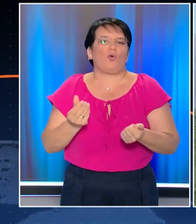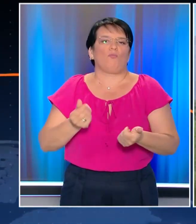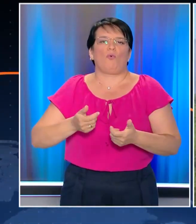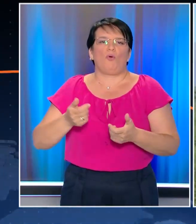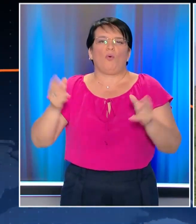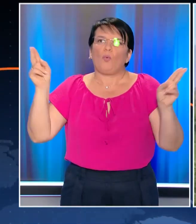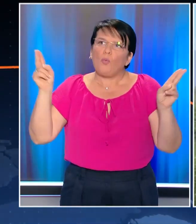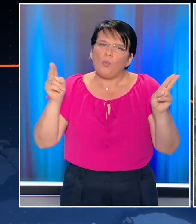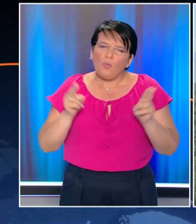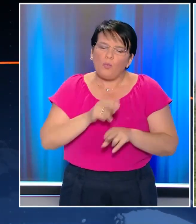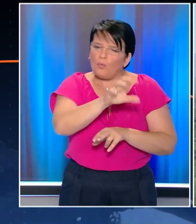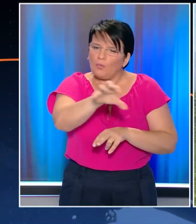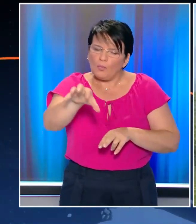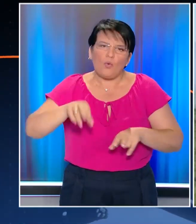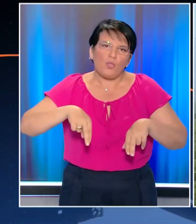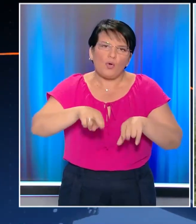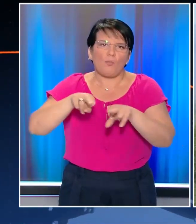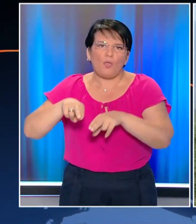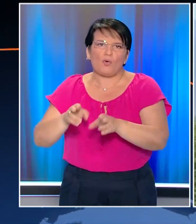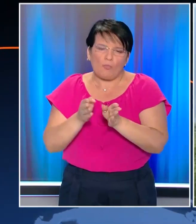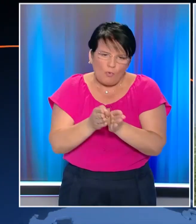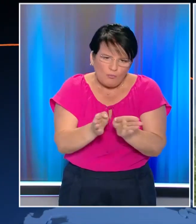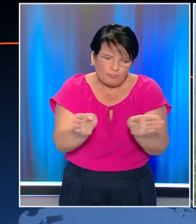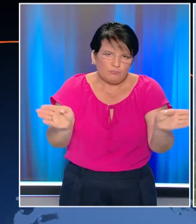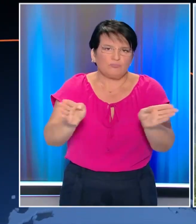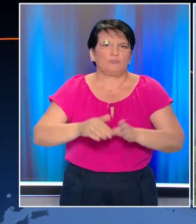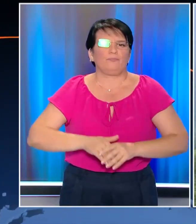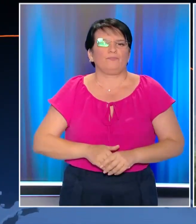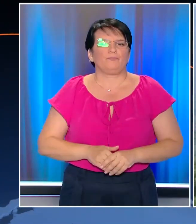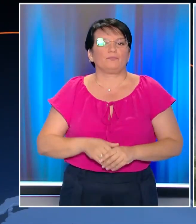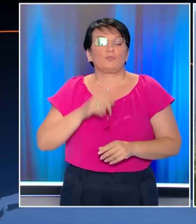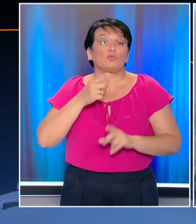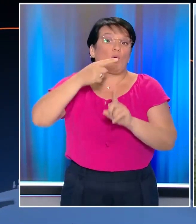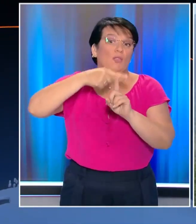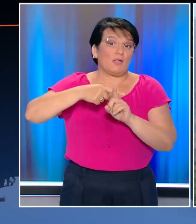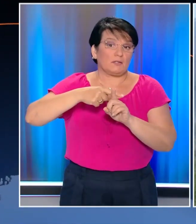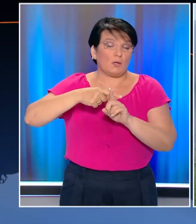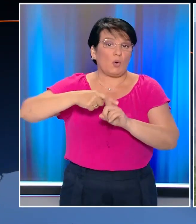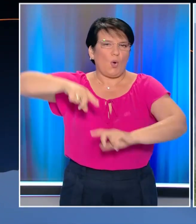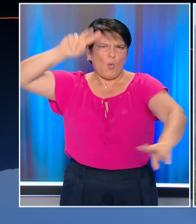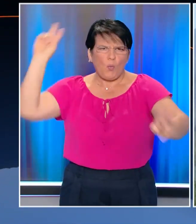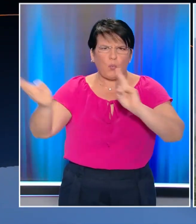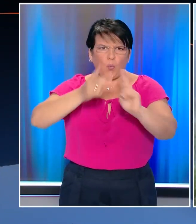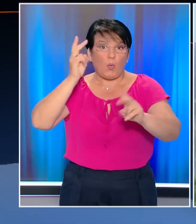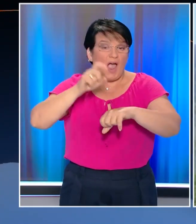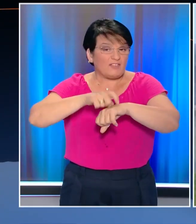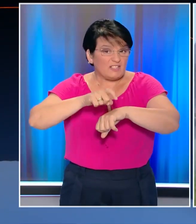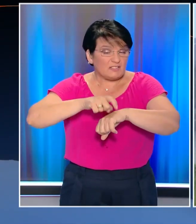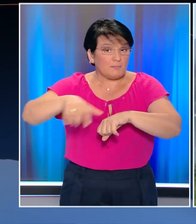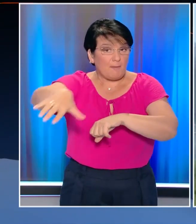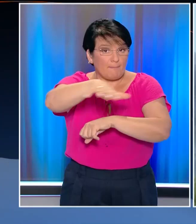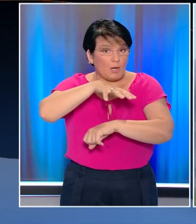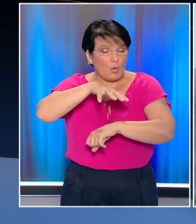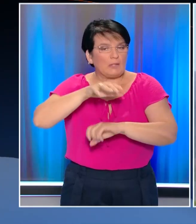για τη διάνυξη των βασικών δρόμων. Από την άλλη πλευρά και κλείνω με αυτό, το θετικό είναι ότι δεν πνεύουν ισχυροί άνεμοι στην περιοχή,